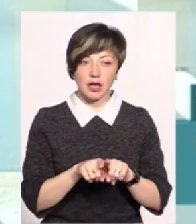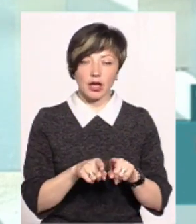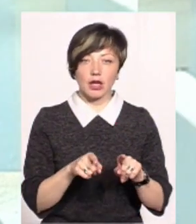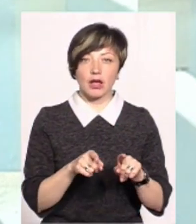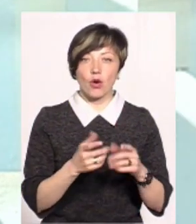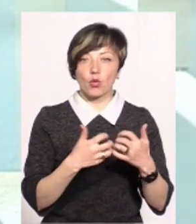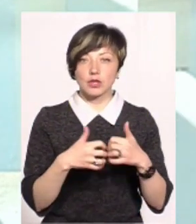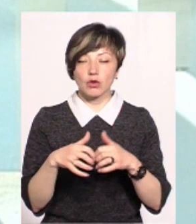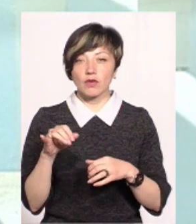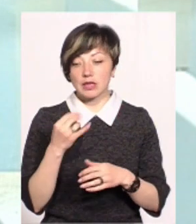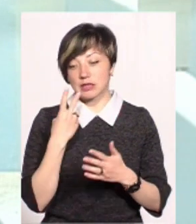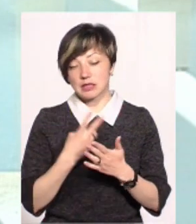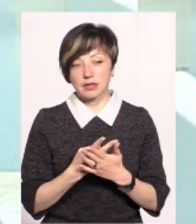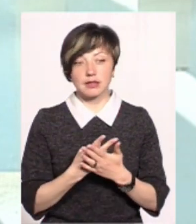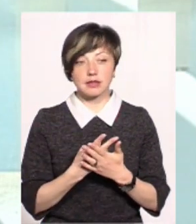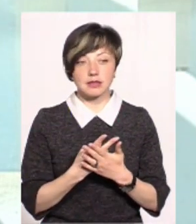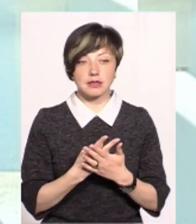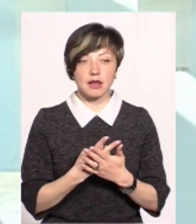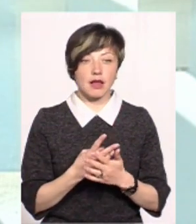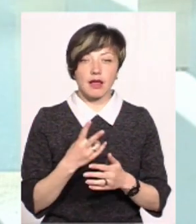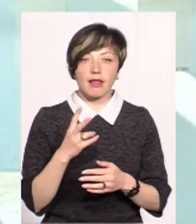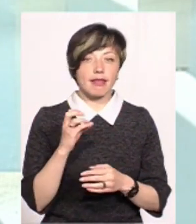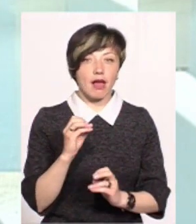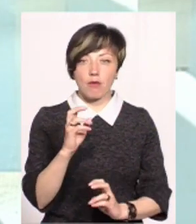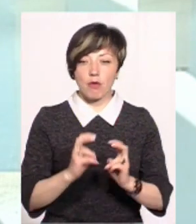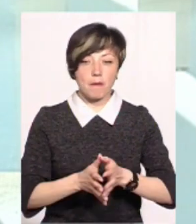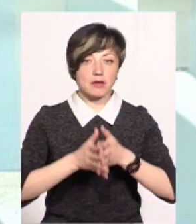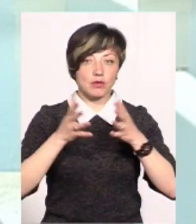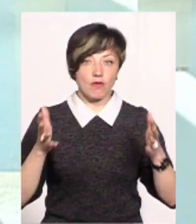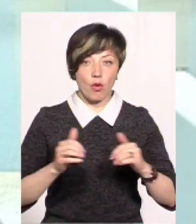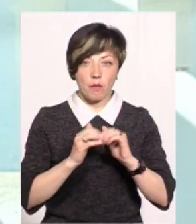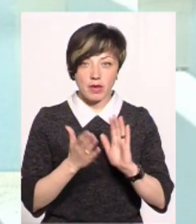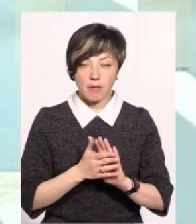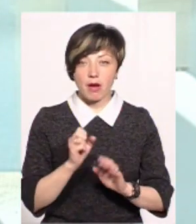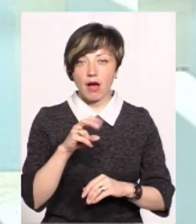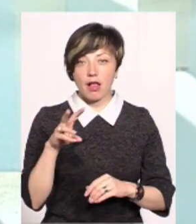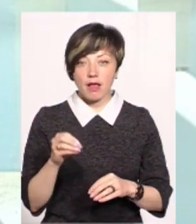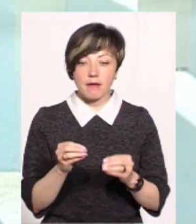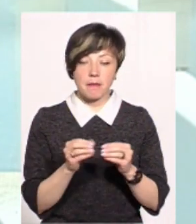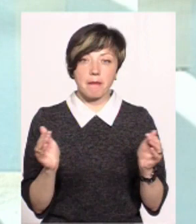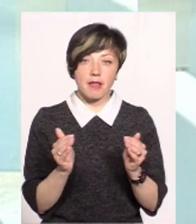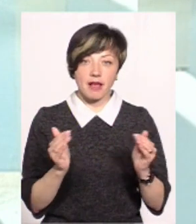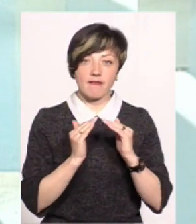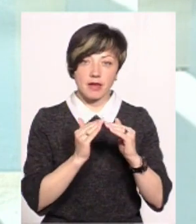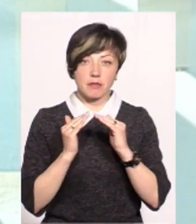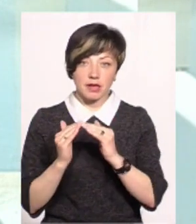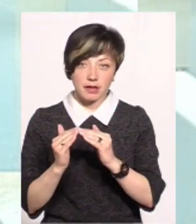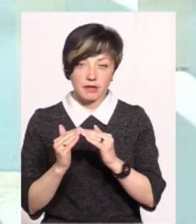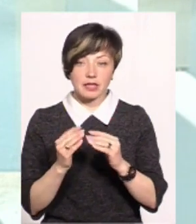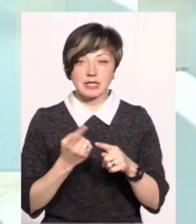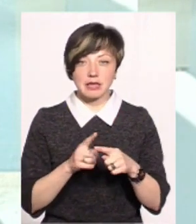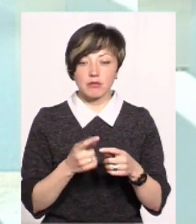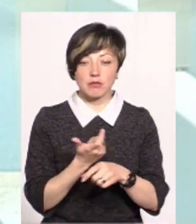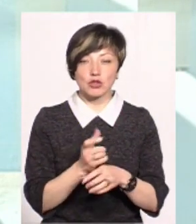установки і наразі не у промислових об'ємах, але для тих же самих невеликих фермерів, тобто